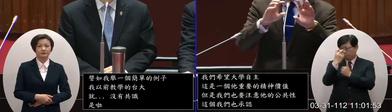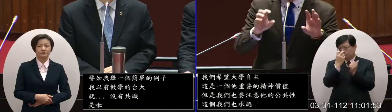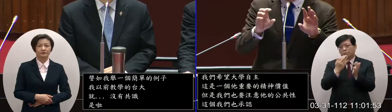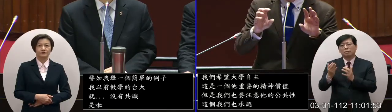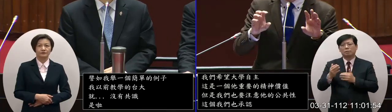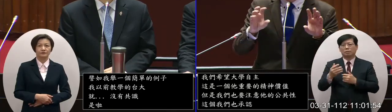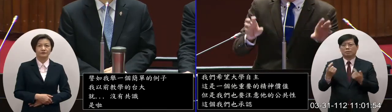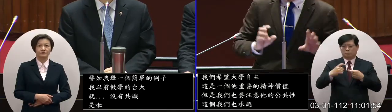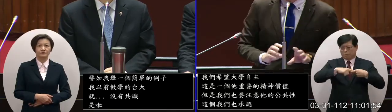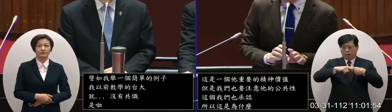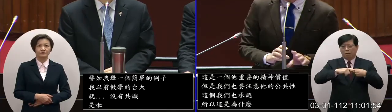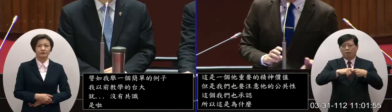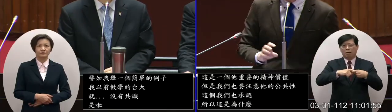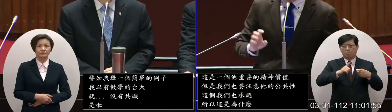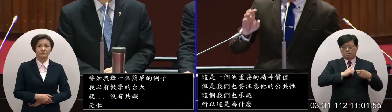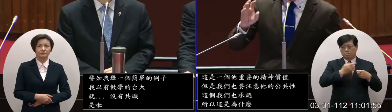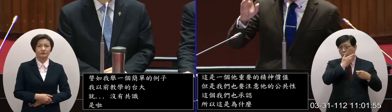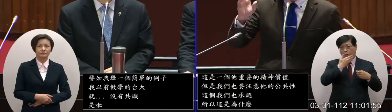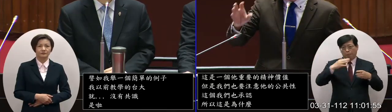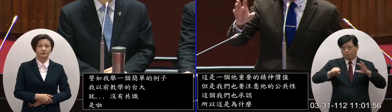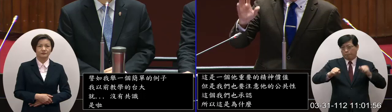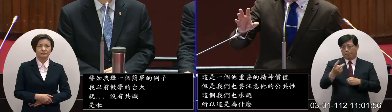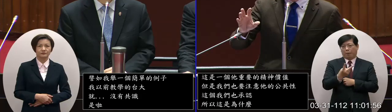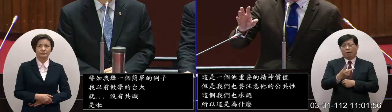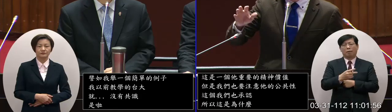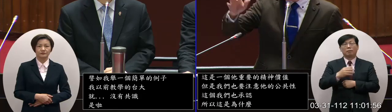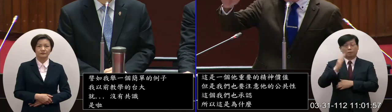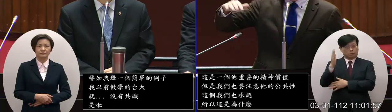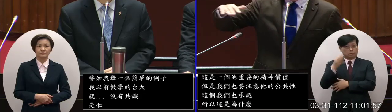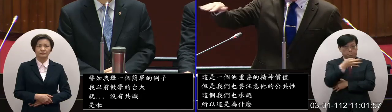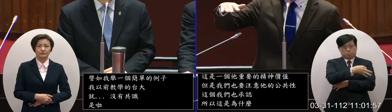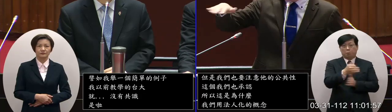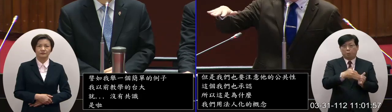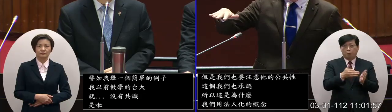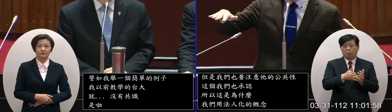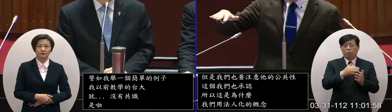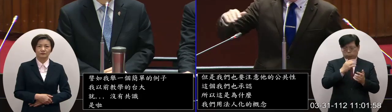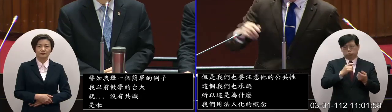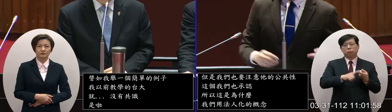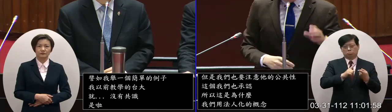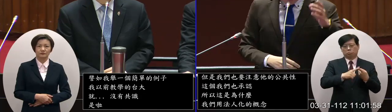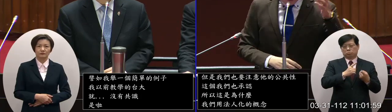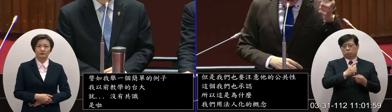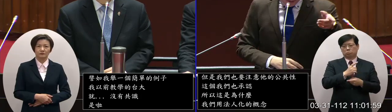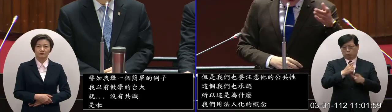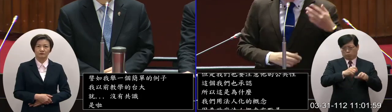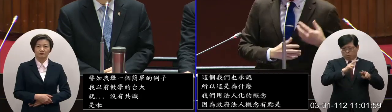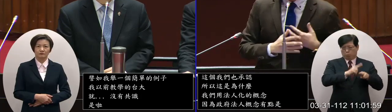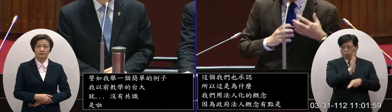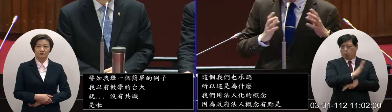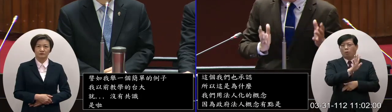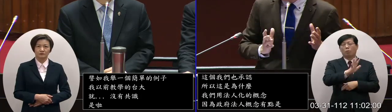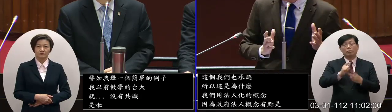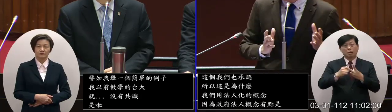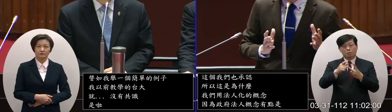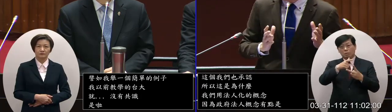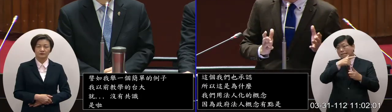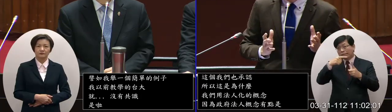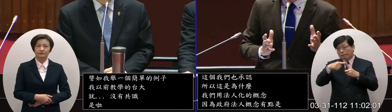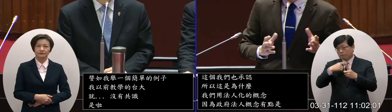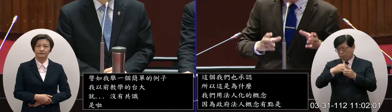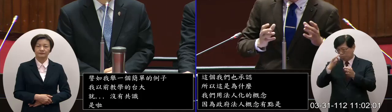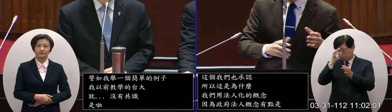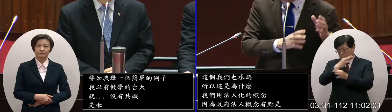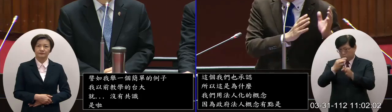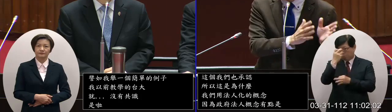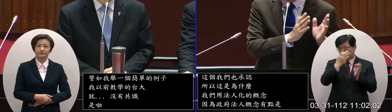是有點這樣結合各取他們的好處那既然政府出資了他公共性可以雇助那但是他有私人經營的